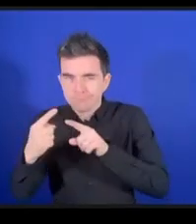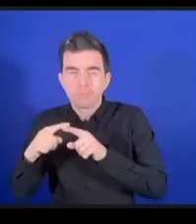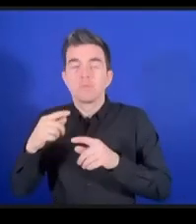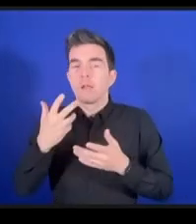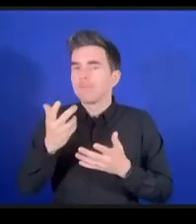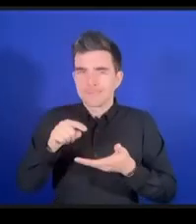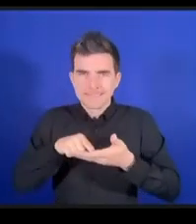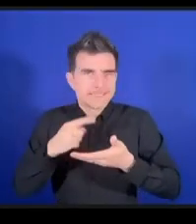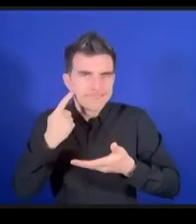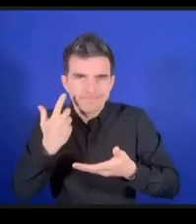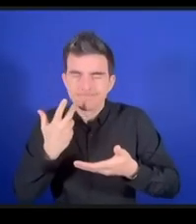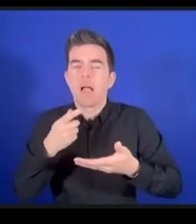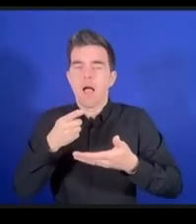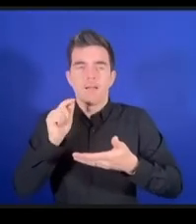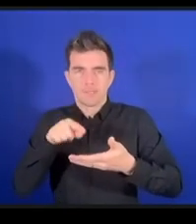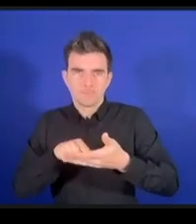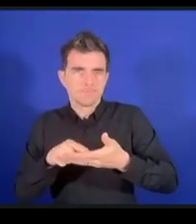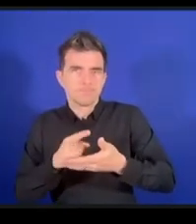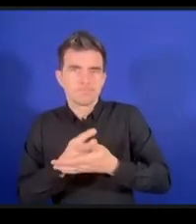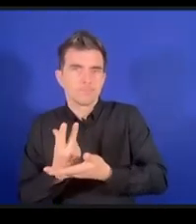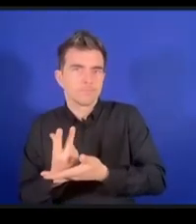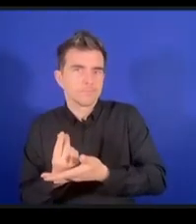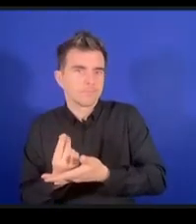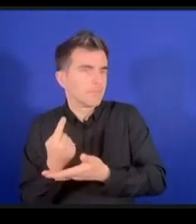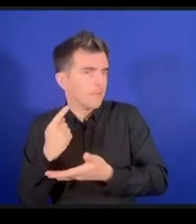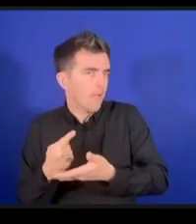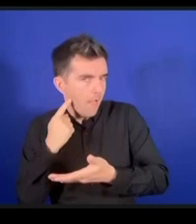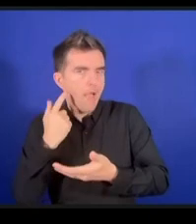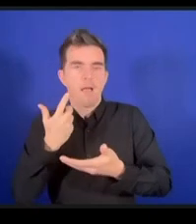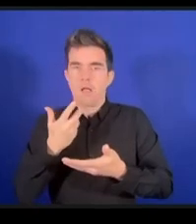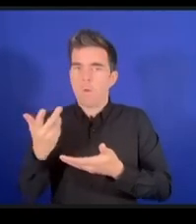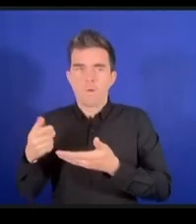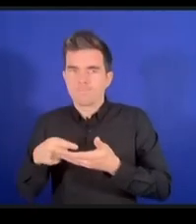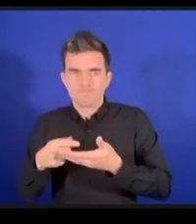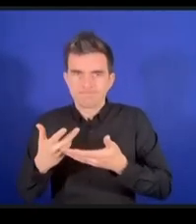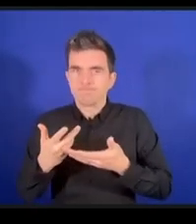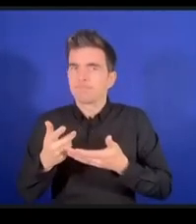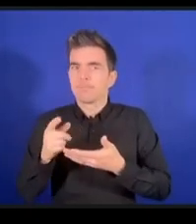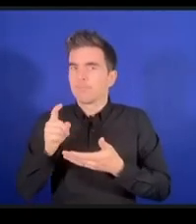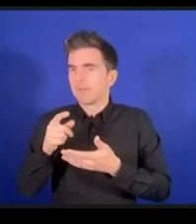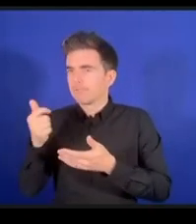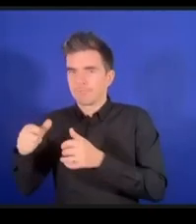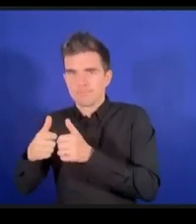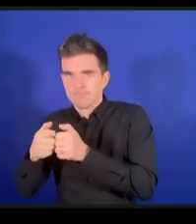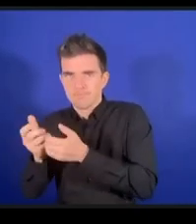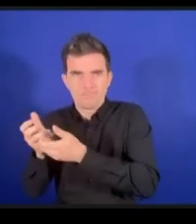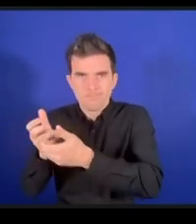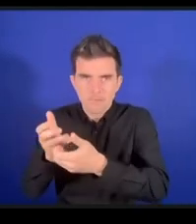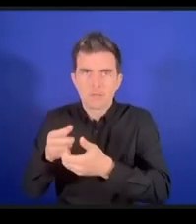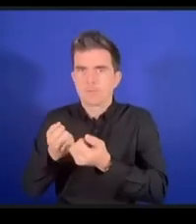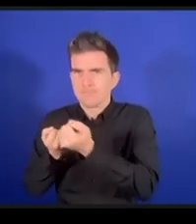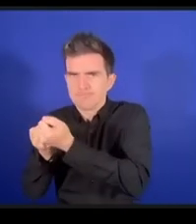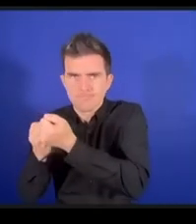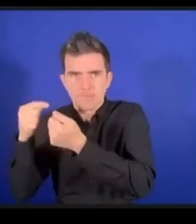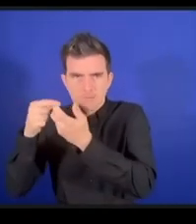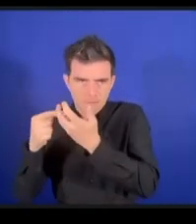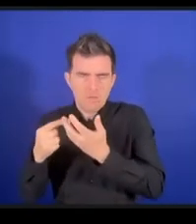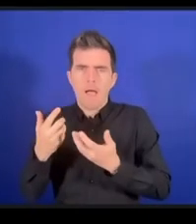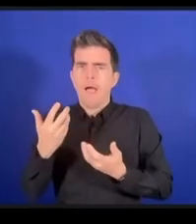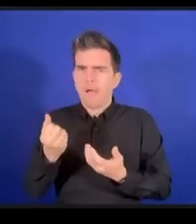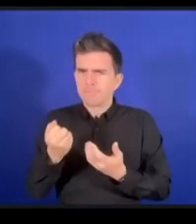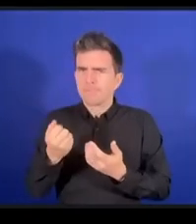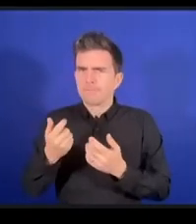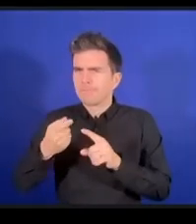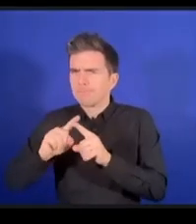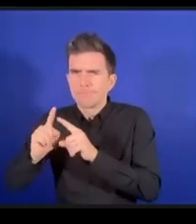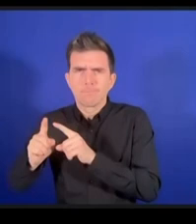片手用のデバイスなどでアクセスしている場合そういったソフトウェアとかそういったデバイスプラットフォームというのがそのような形で作